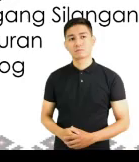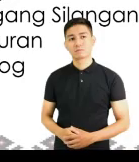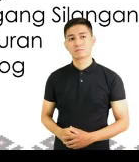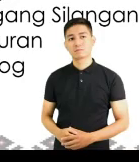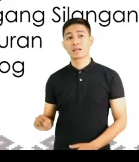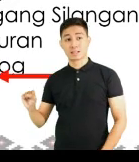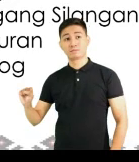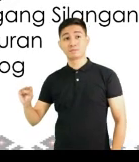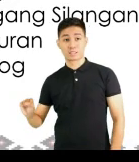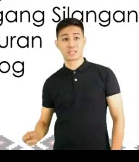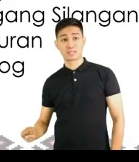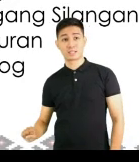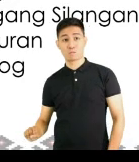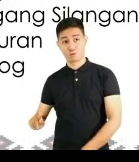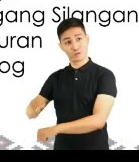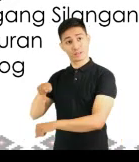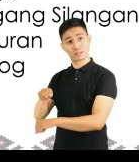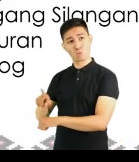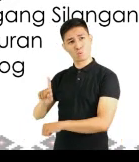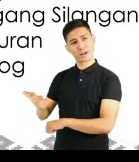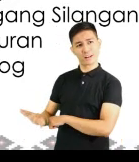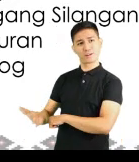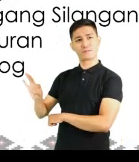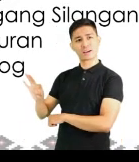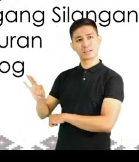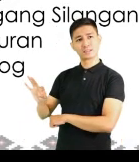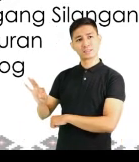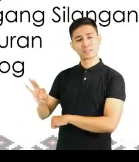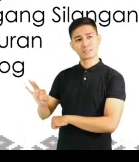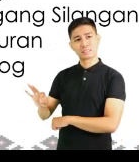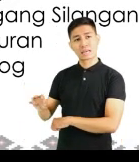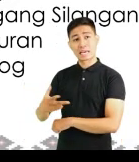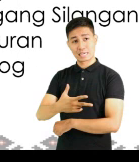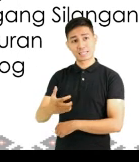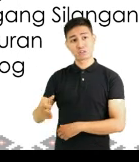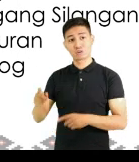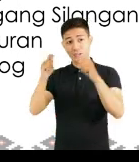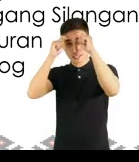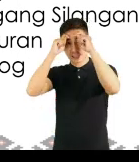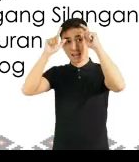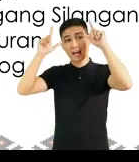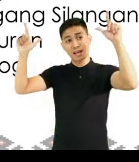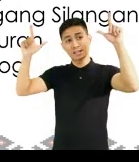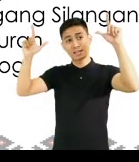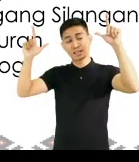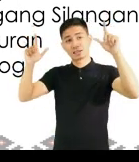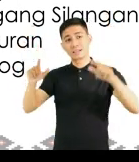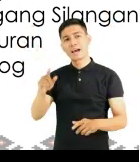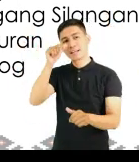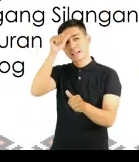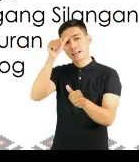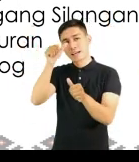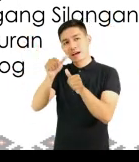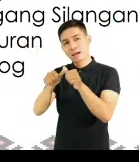sa gawing timog naman ng ating bansa, makikita ang bansang Indonesia at East Timor. Tandaan, pag